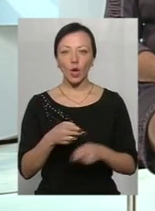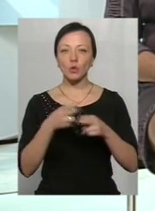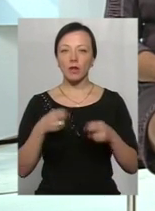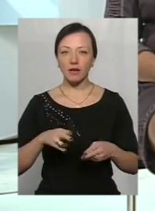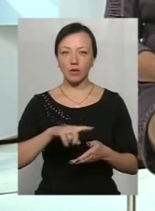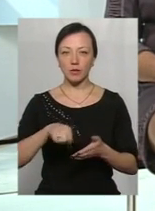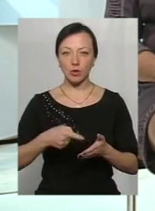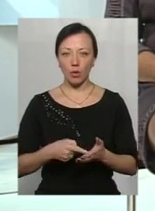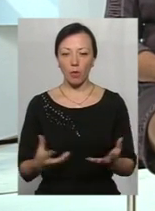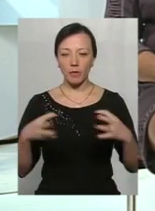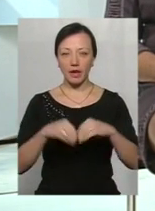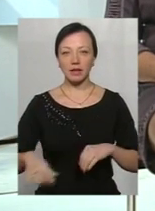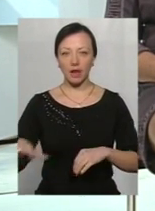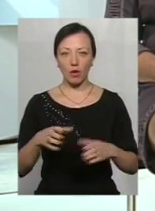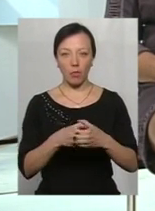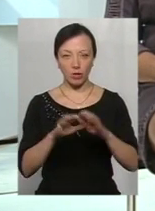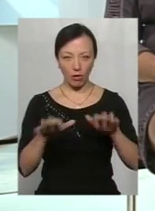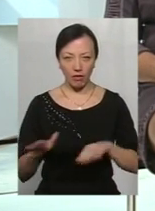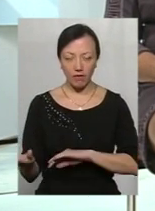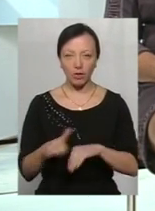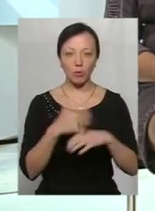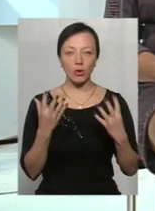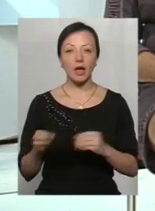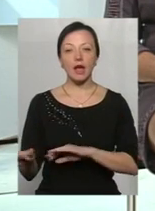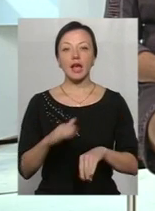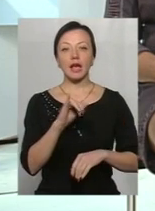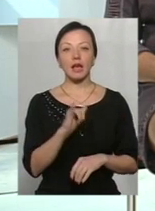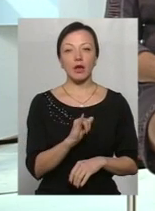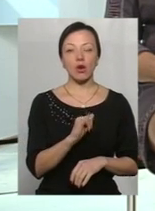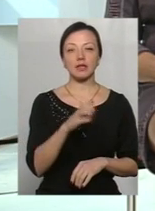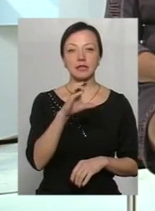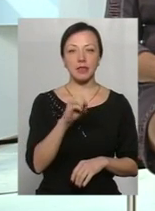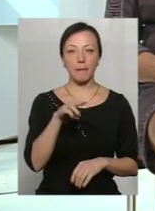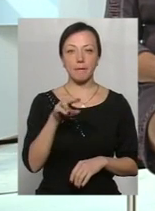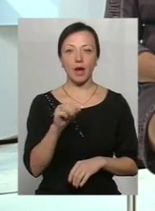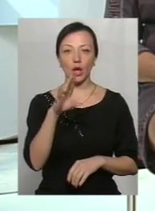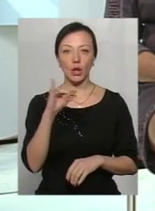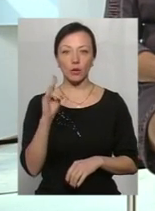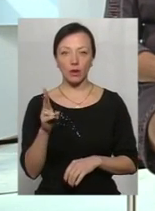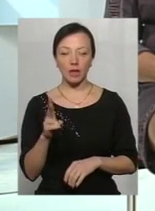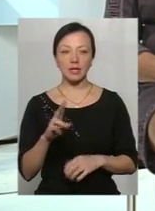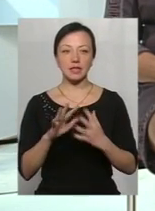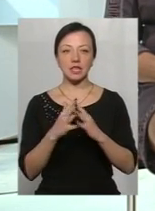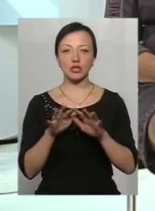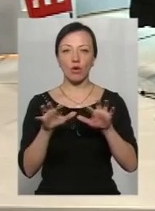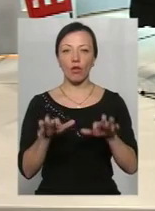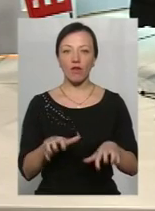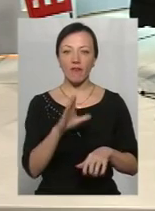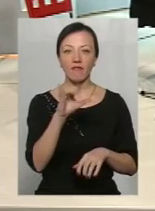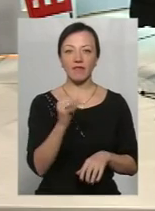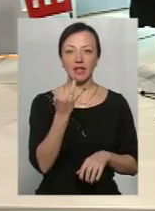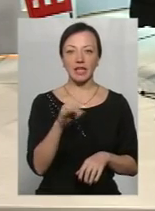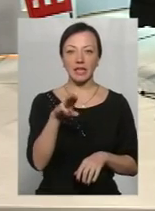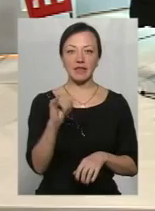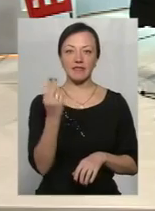територіальної громади. Доброго дня. Доброго дня. І пан Ігор Степанюк, селищний голова Вітовецької об'єднаної територіальної громади.